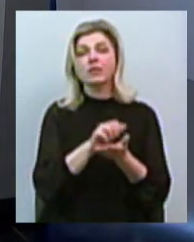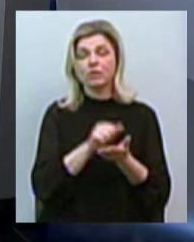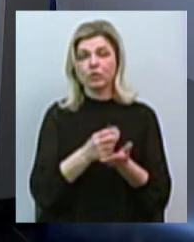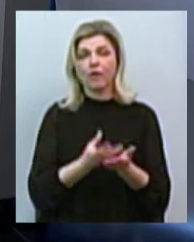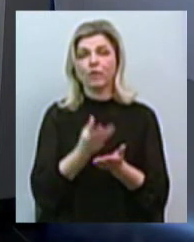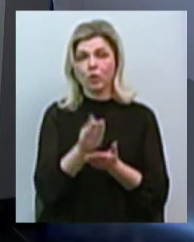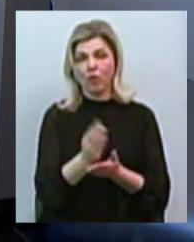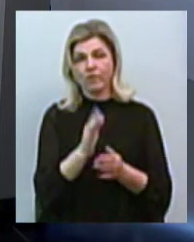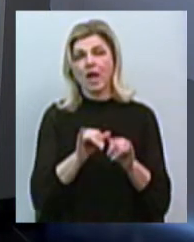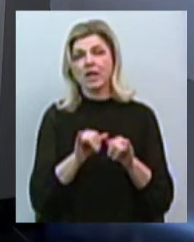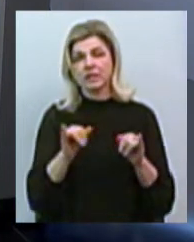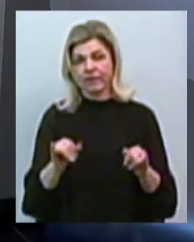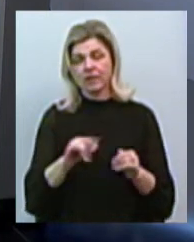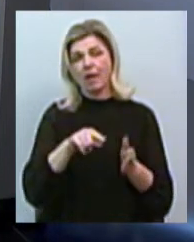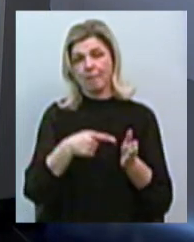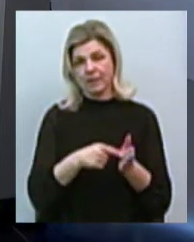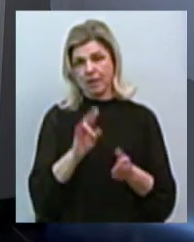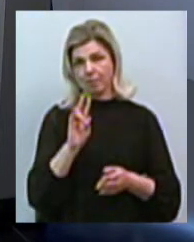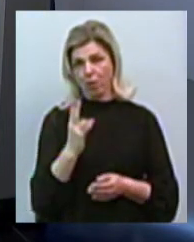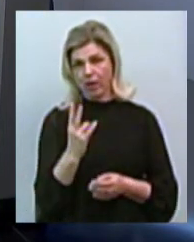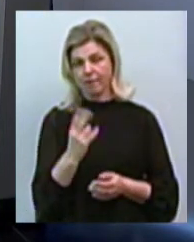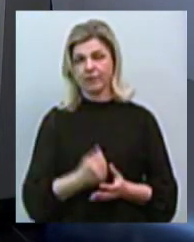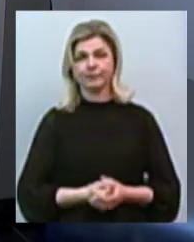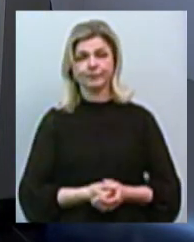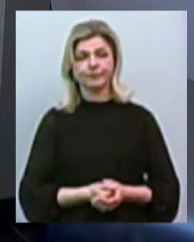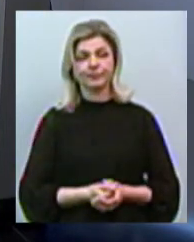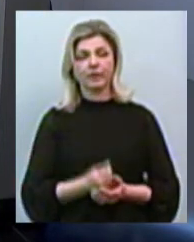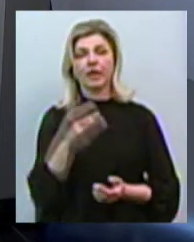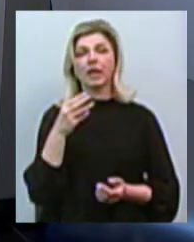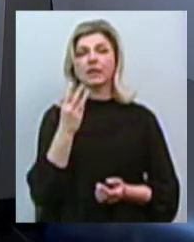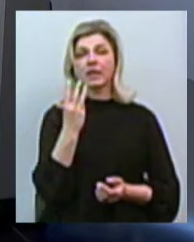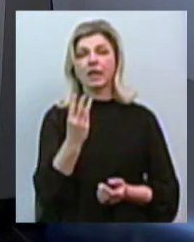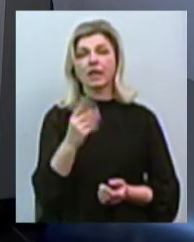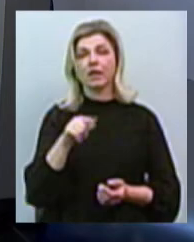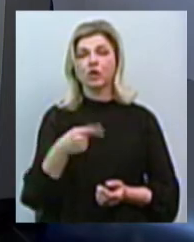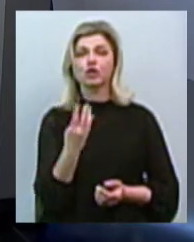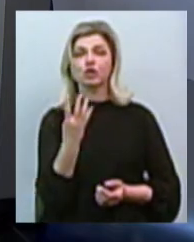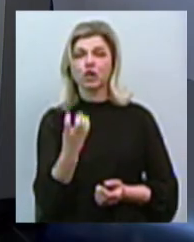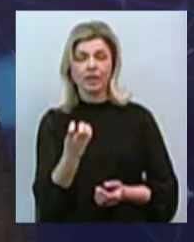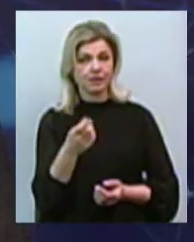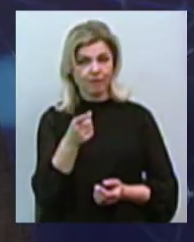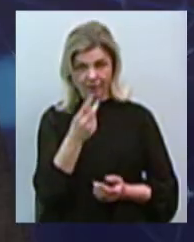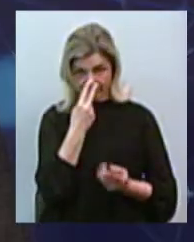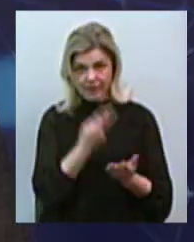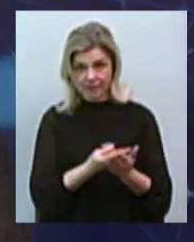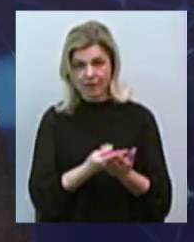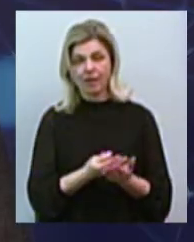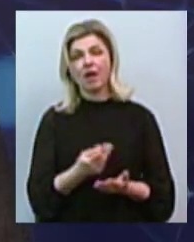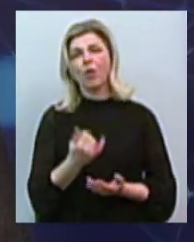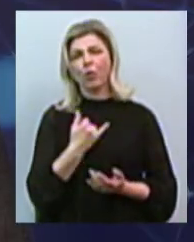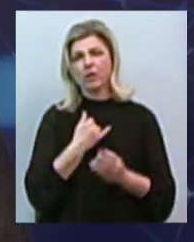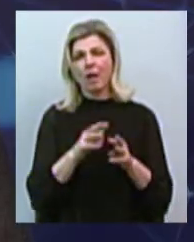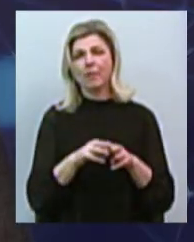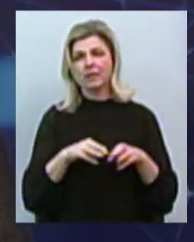інфраструктури міста Миколаєва. 3-400 ви не зустрічали? Ну, насправді, міністерство вже занадто